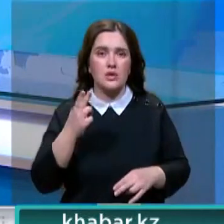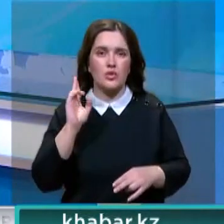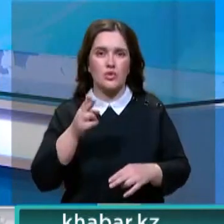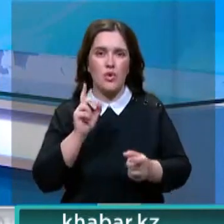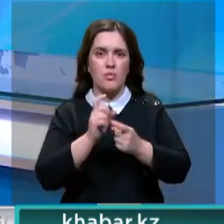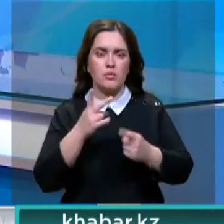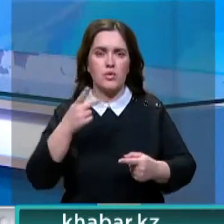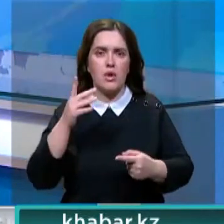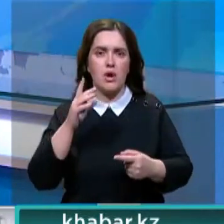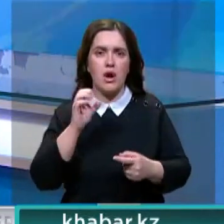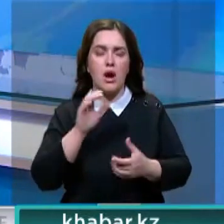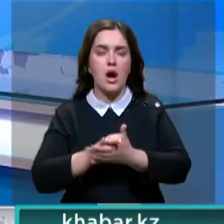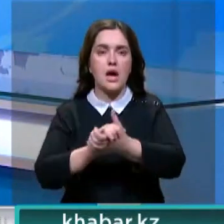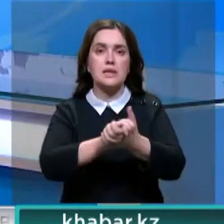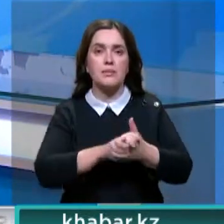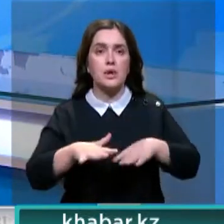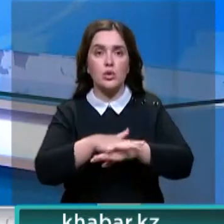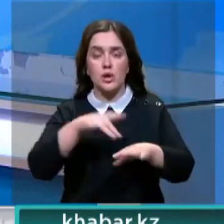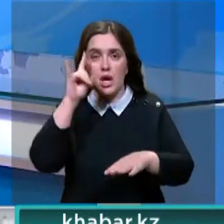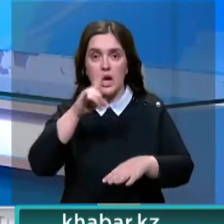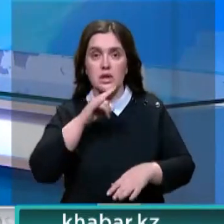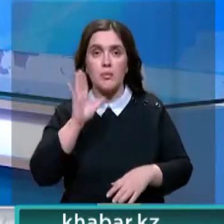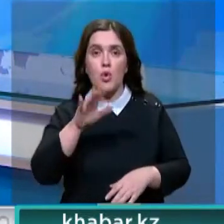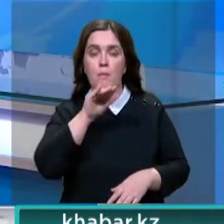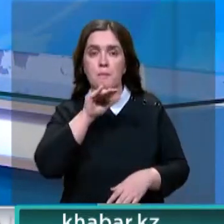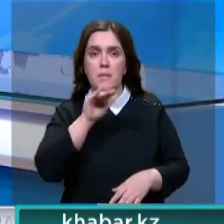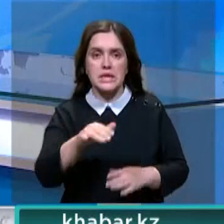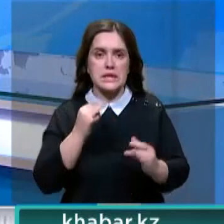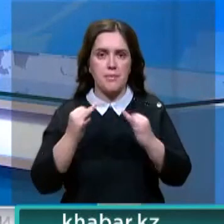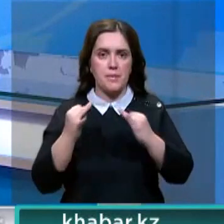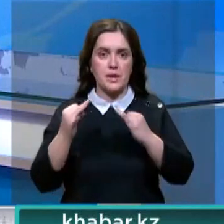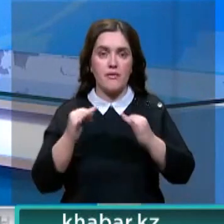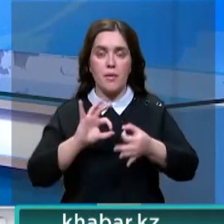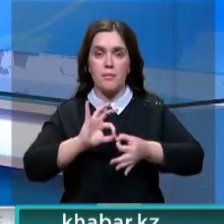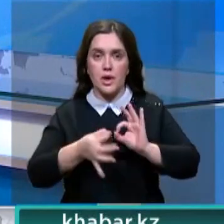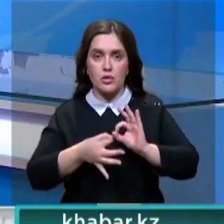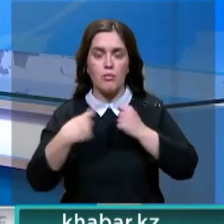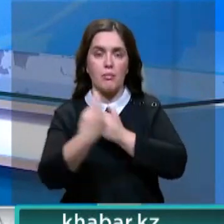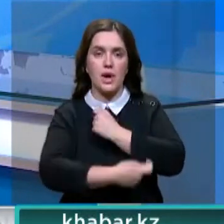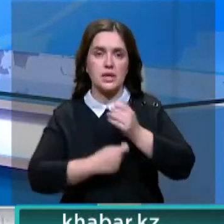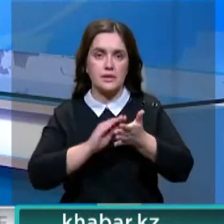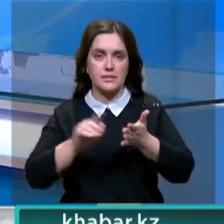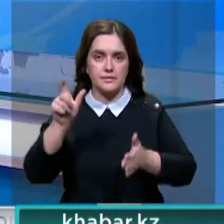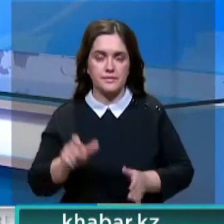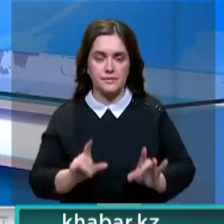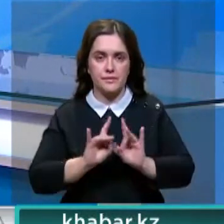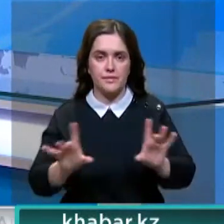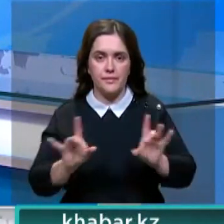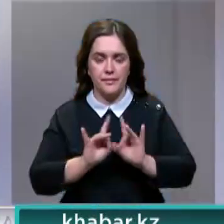как раз должна выступить АНК, взяв на себя роль так называемых профессиональных переговорщиков. Подробности материаля Игуля Монтаевой.